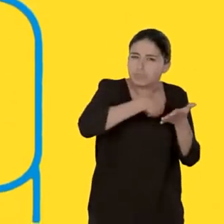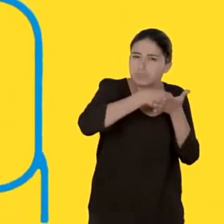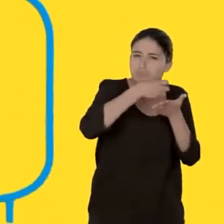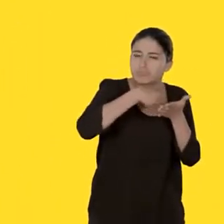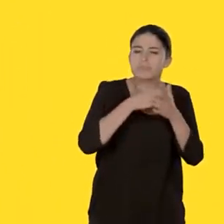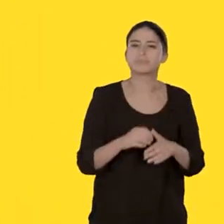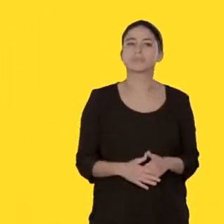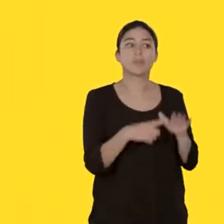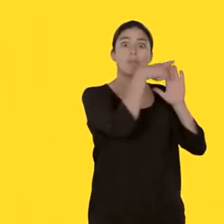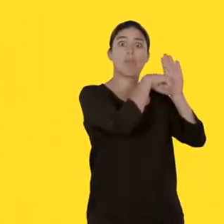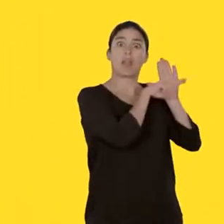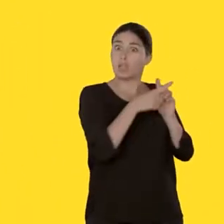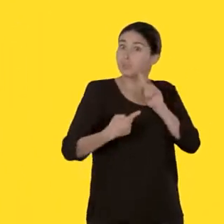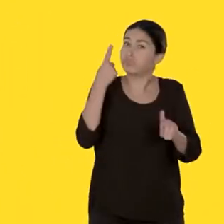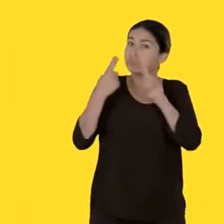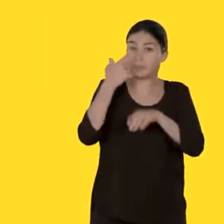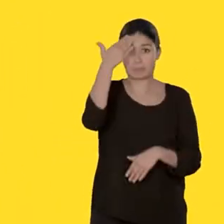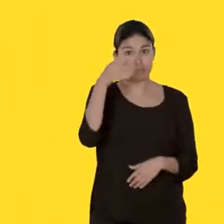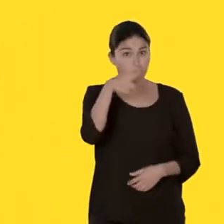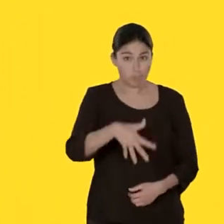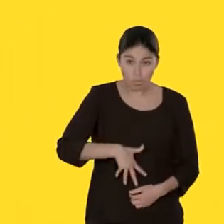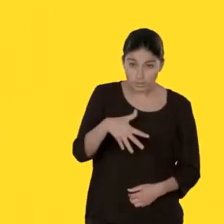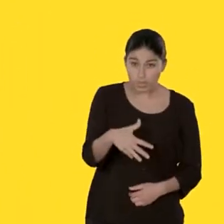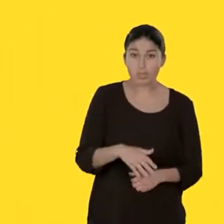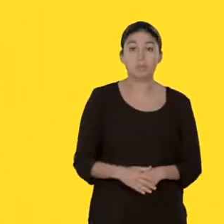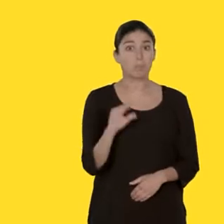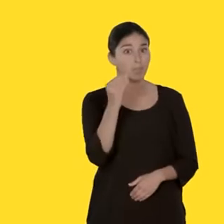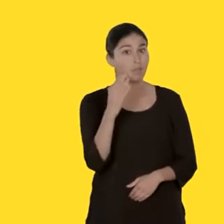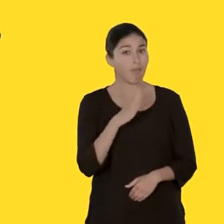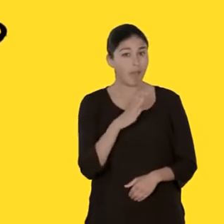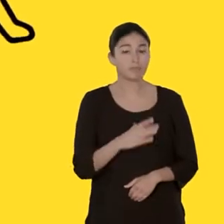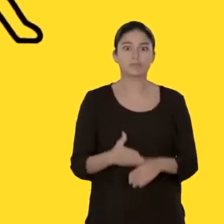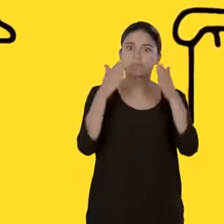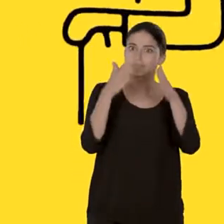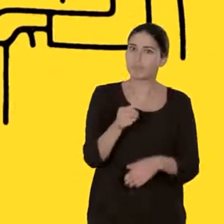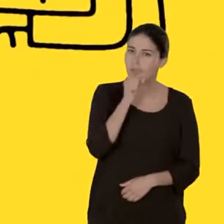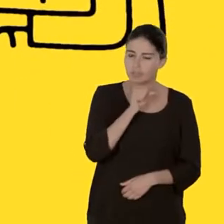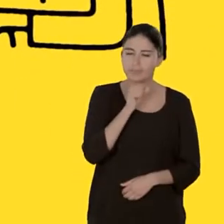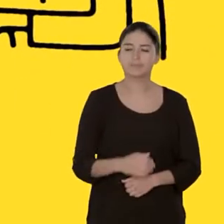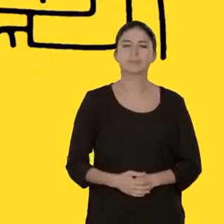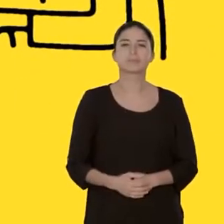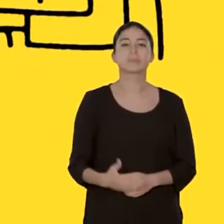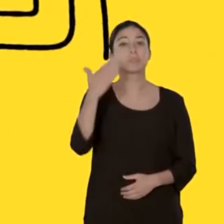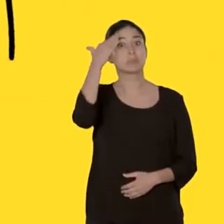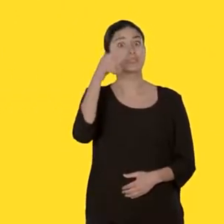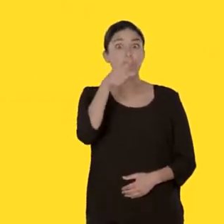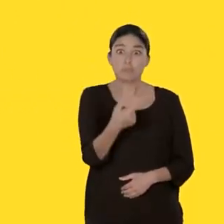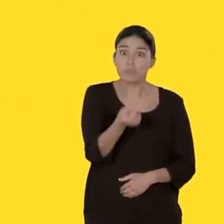Vous êtes particulièrement concerné si vous êtes enceinte, Vous avez un bébé. Vous êtes une personne âgée.